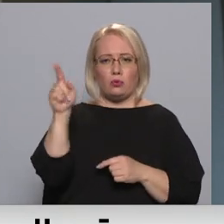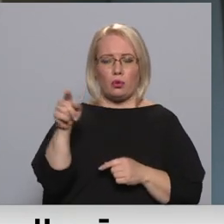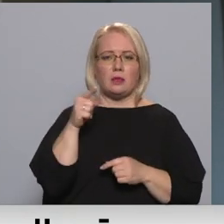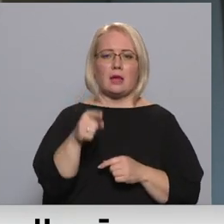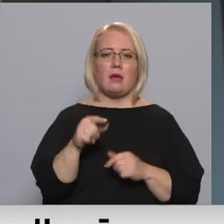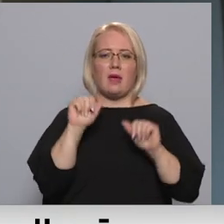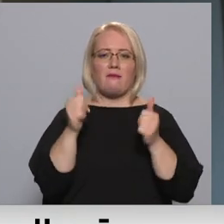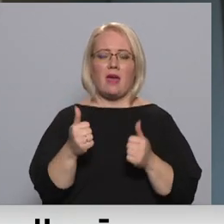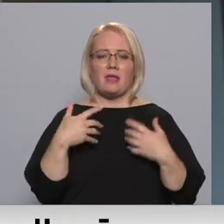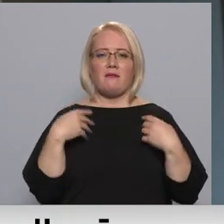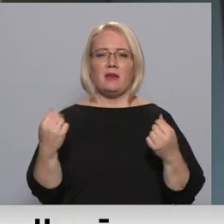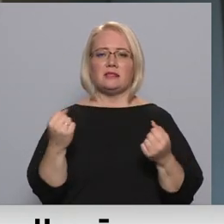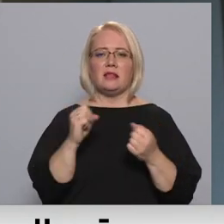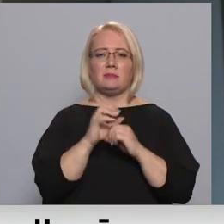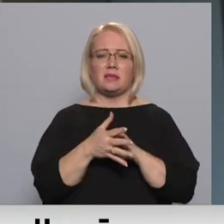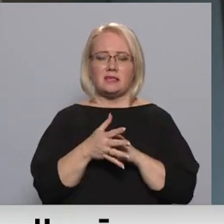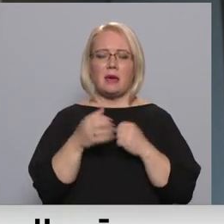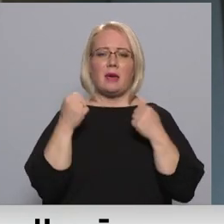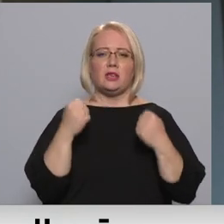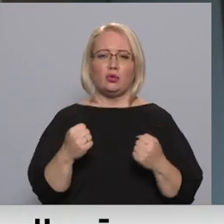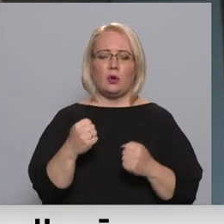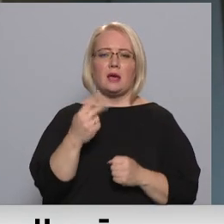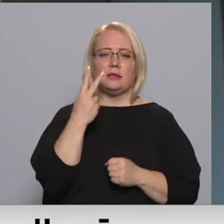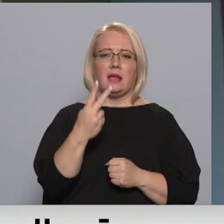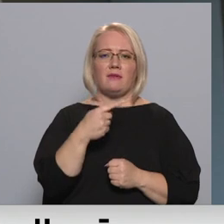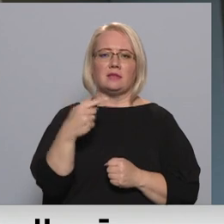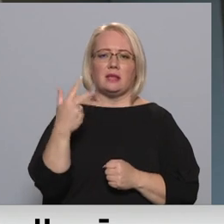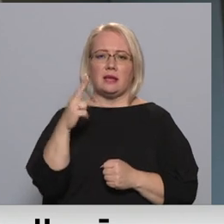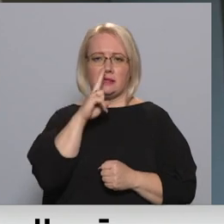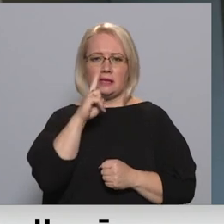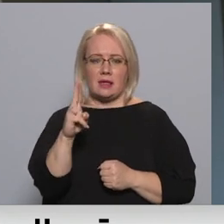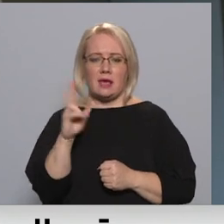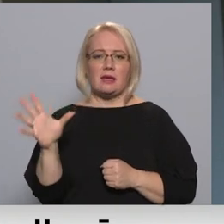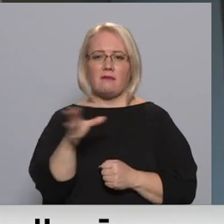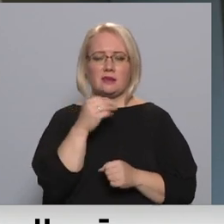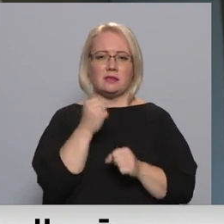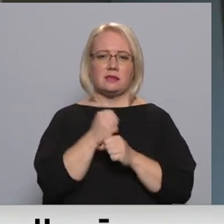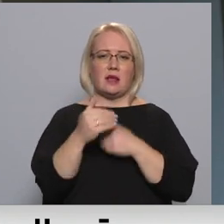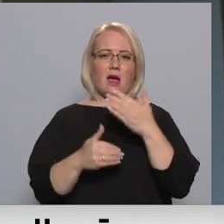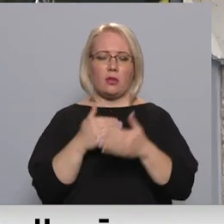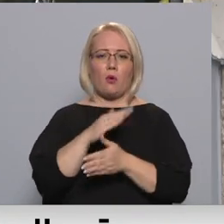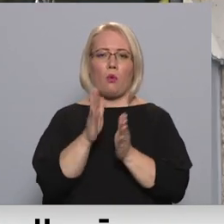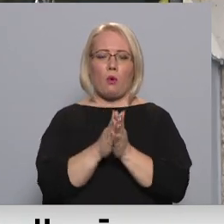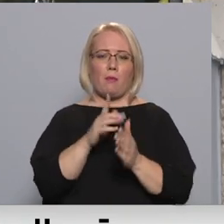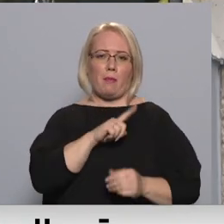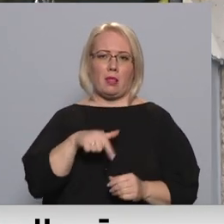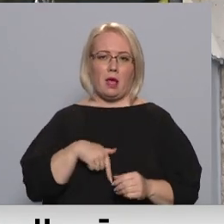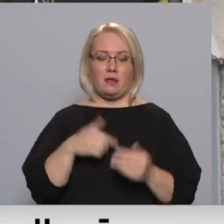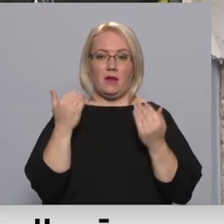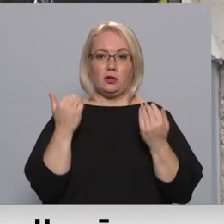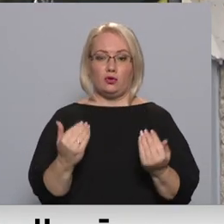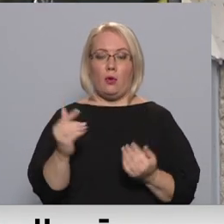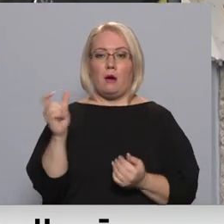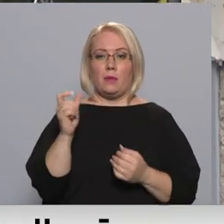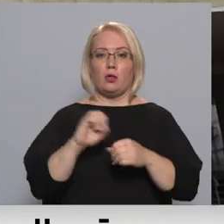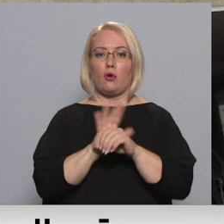sistēma pilnvērtīgi izturētu vēl kādas divas, trīs nedēļas, arī visi tā stradātu kopumā Latvijā. Šoprīt COVID-19